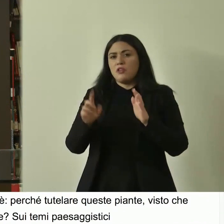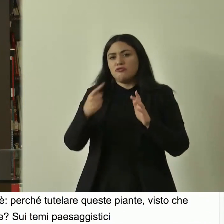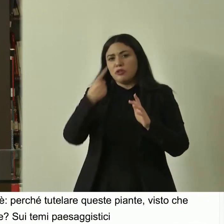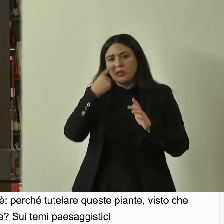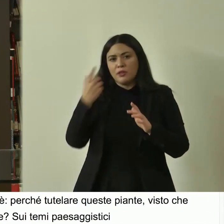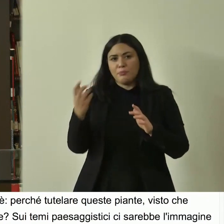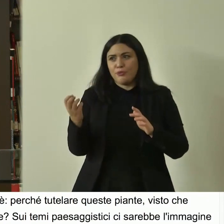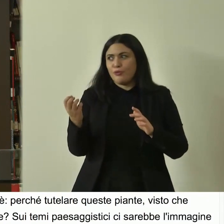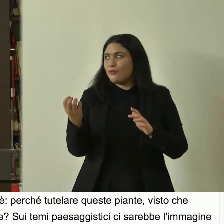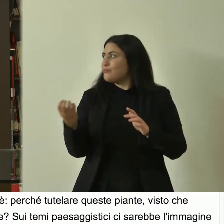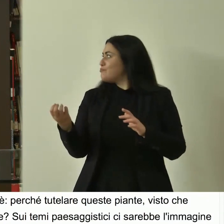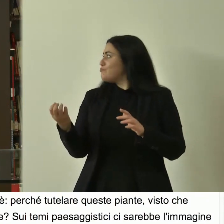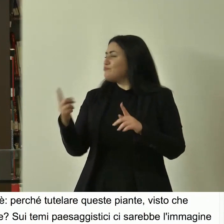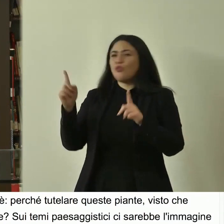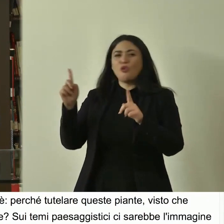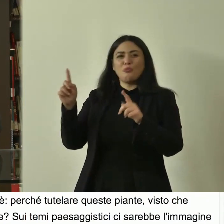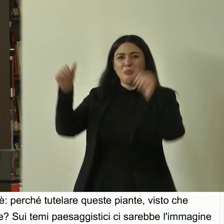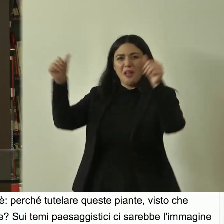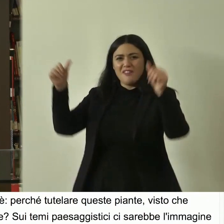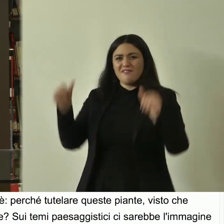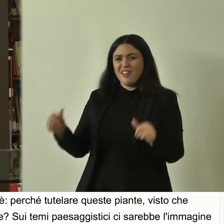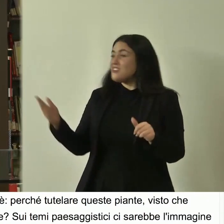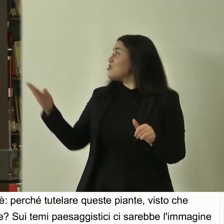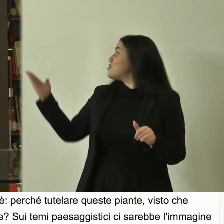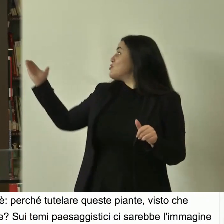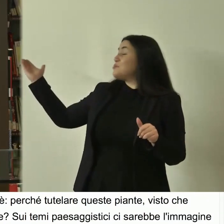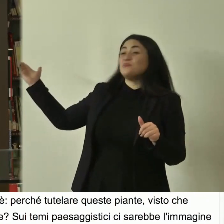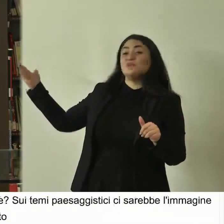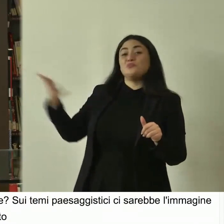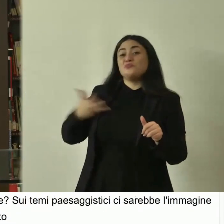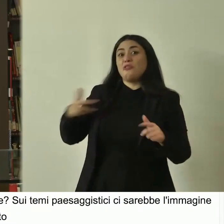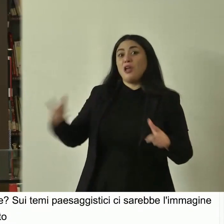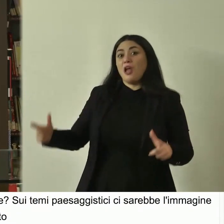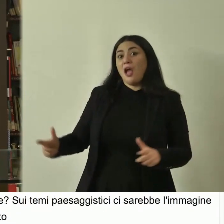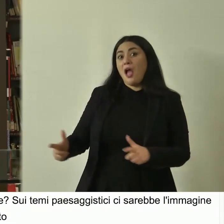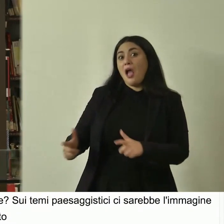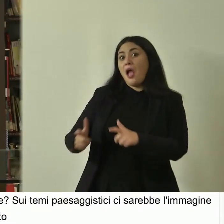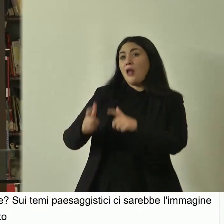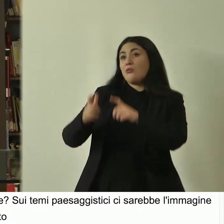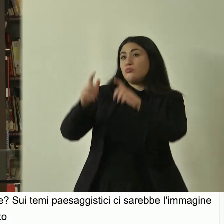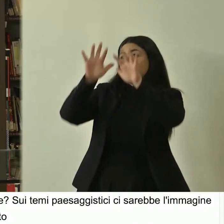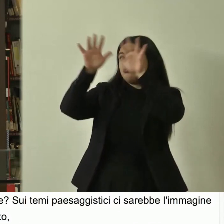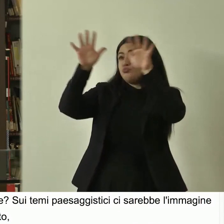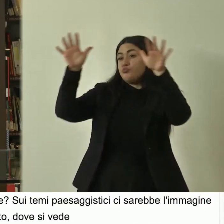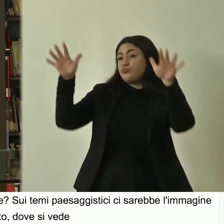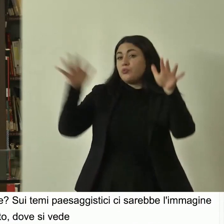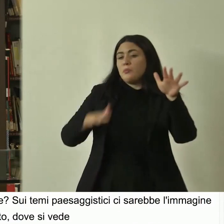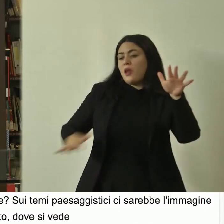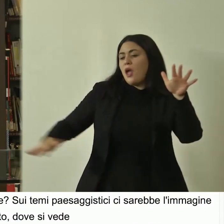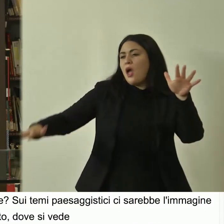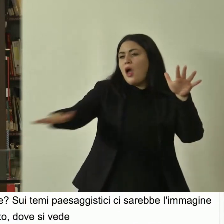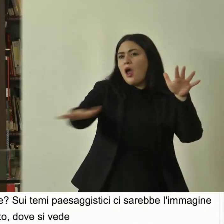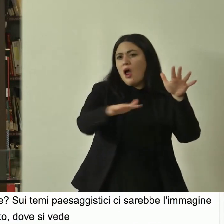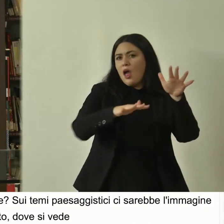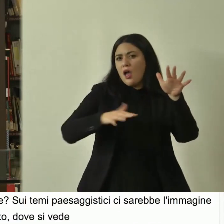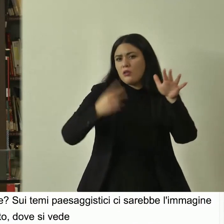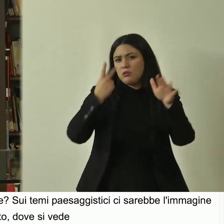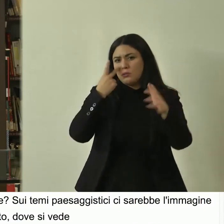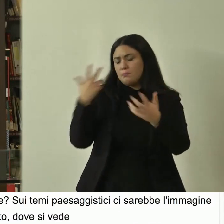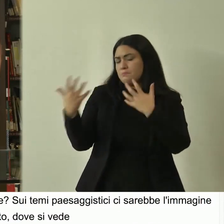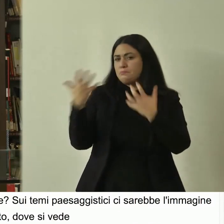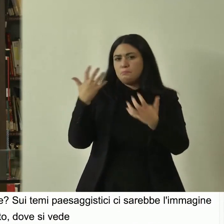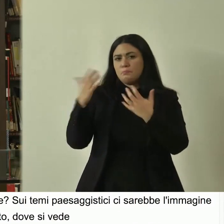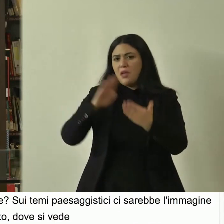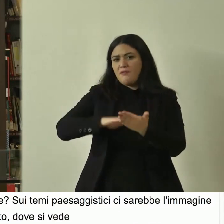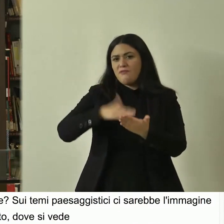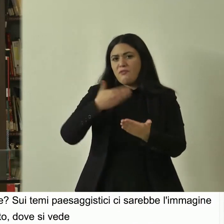dove si vede quest'albero in un prato e questo è un valore paesaggistico innegabile perché è evidente che un prato